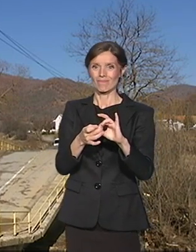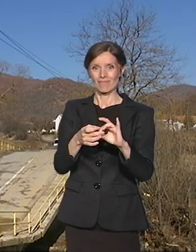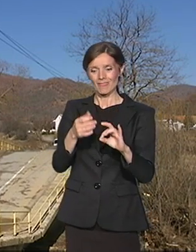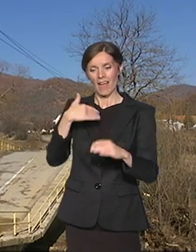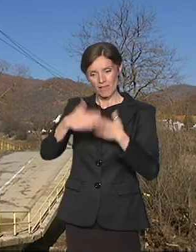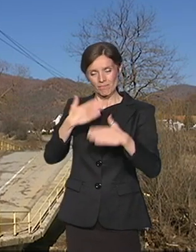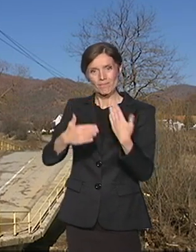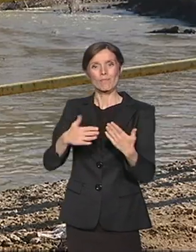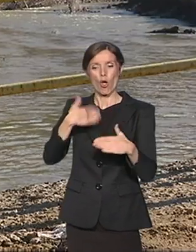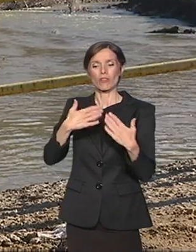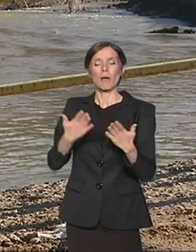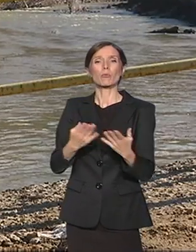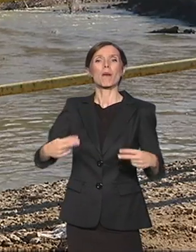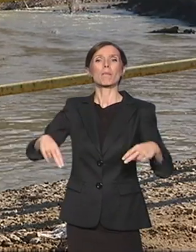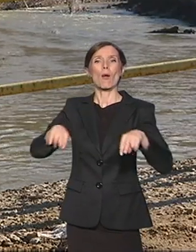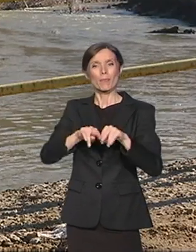boljem pravcu.